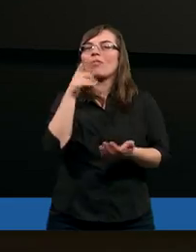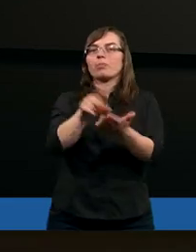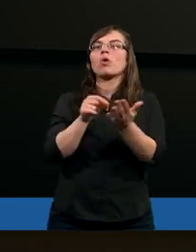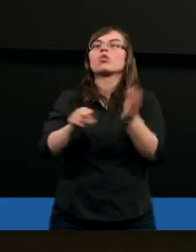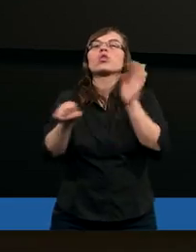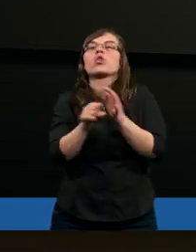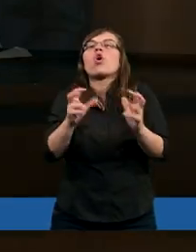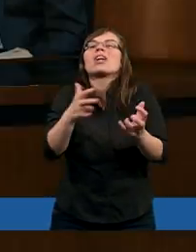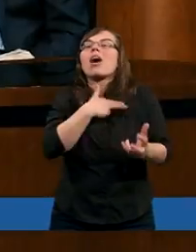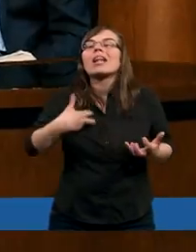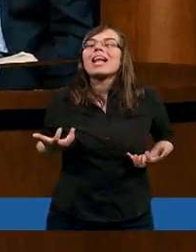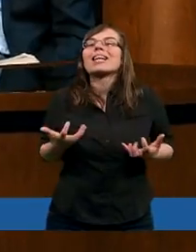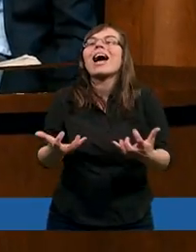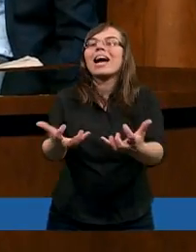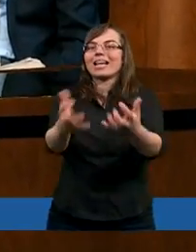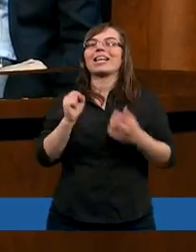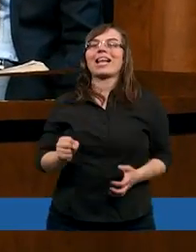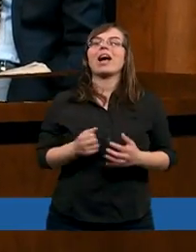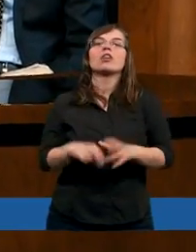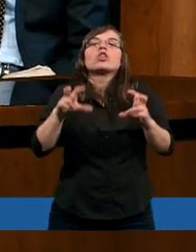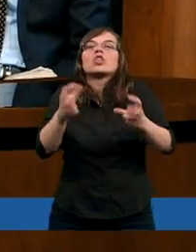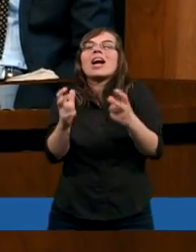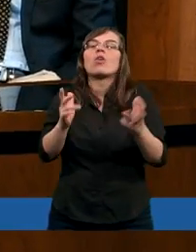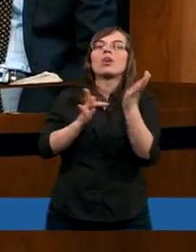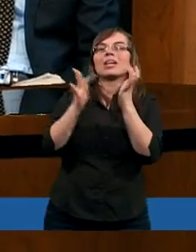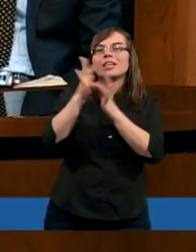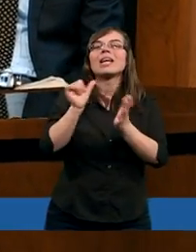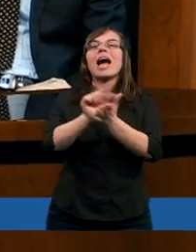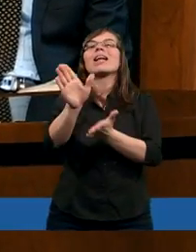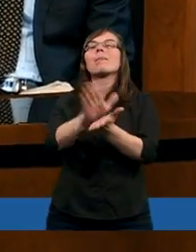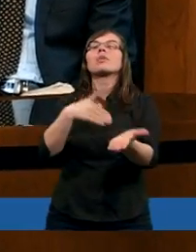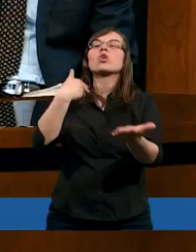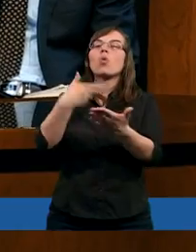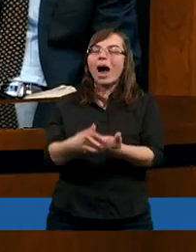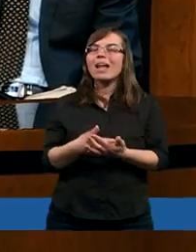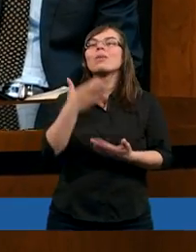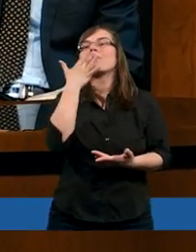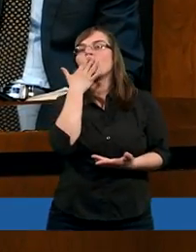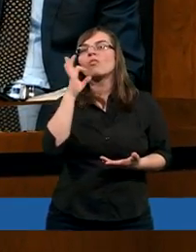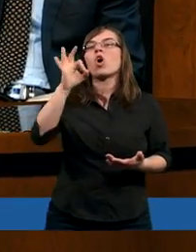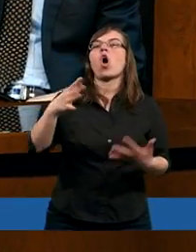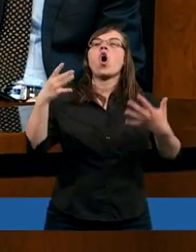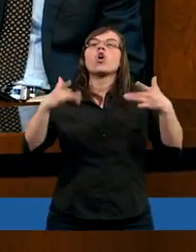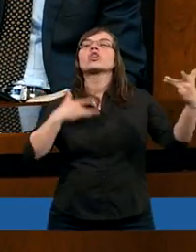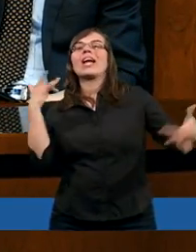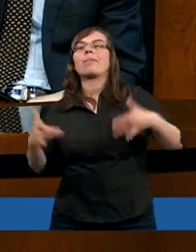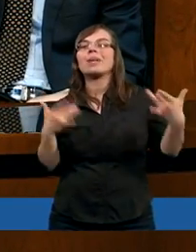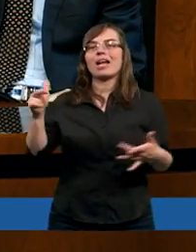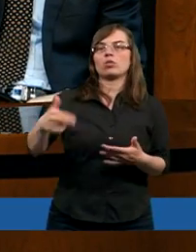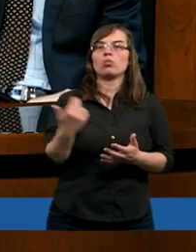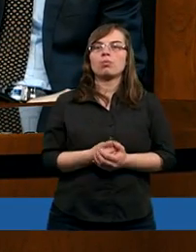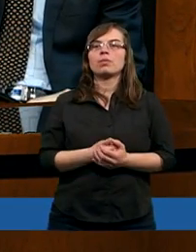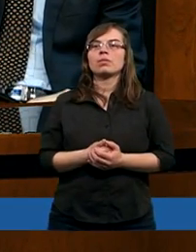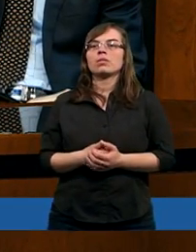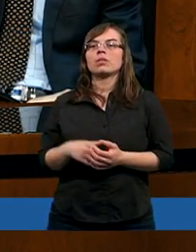mówi Piotr? Do czego nas zachęca? Czego Chrystus jest przykładem, mówiąc o cierpieniu?